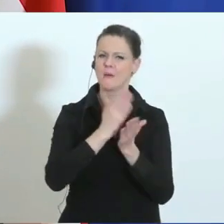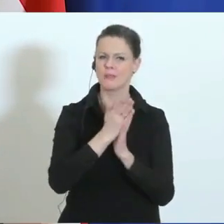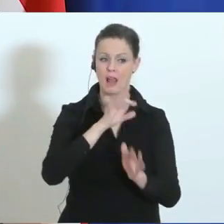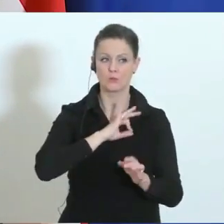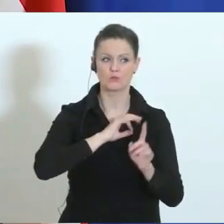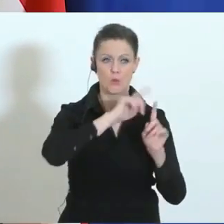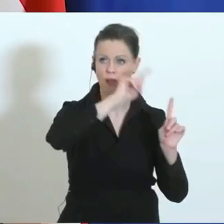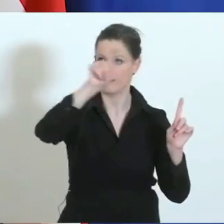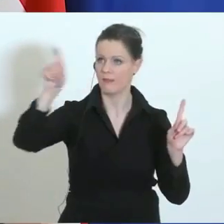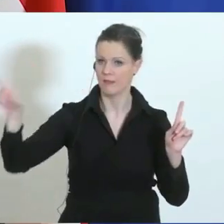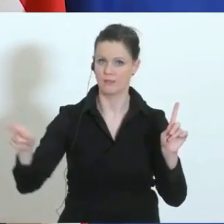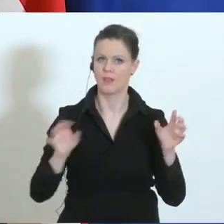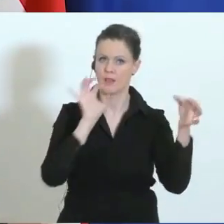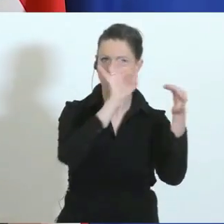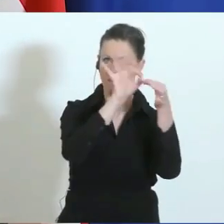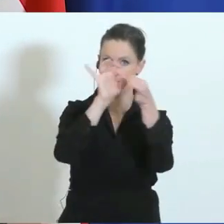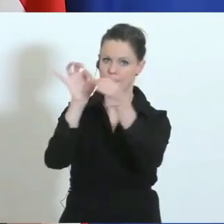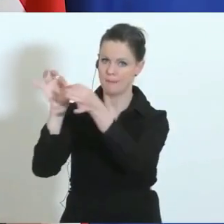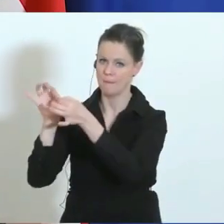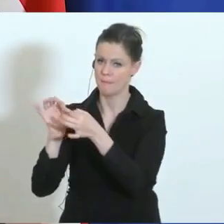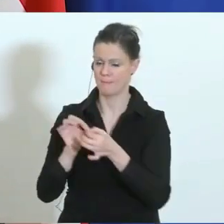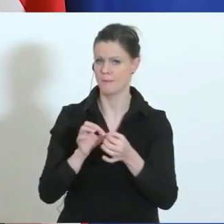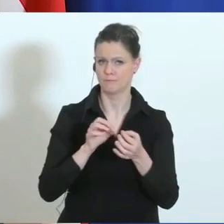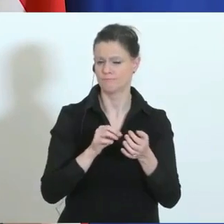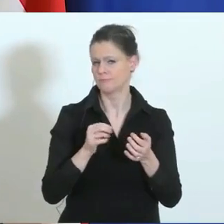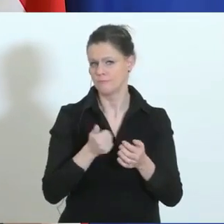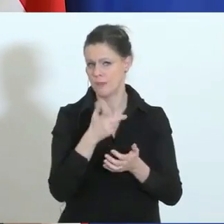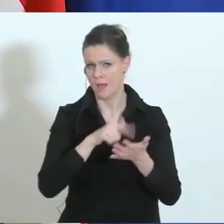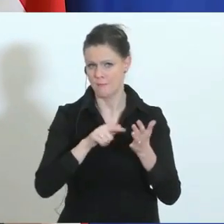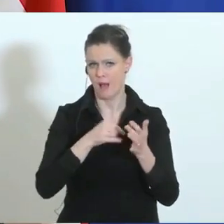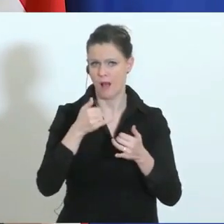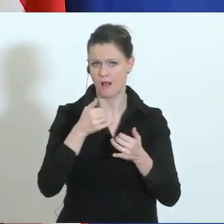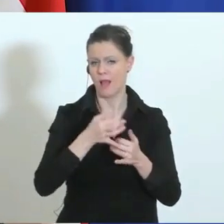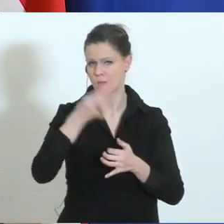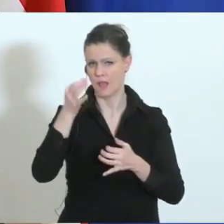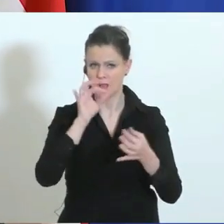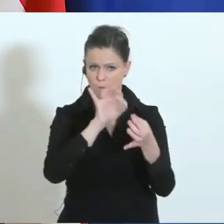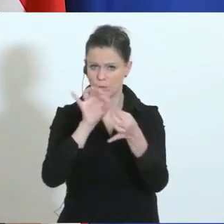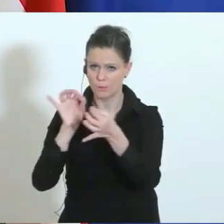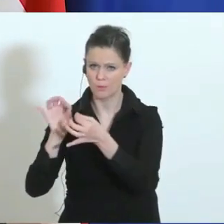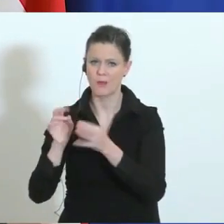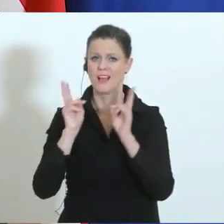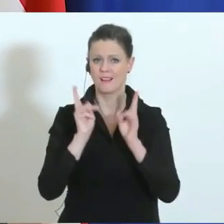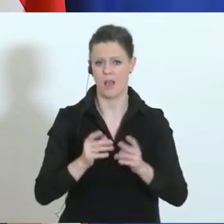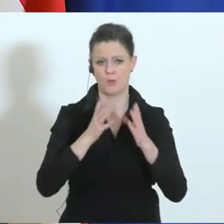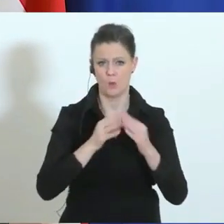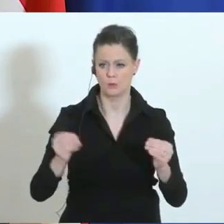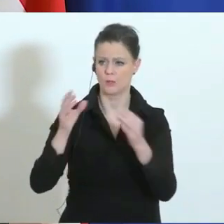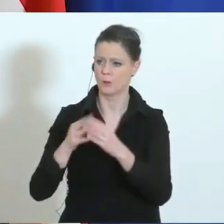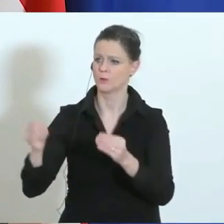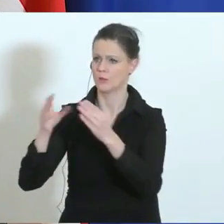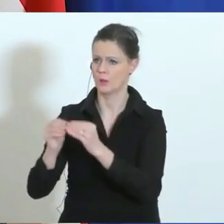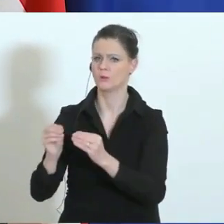täglich mehrfach in Verbindung, um genau solche Herausforderungen wie vorher beschrieben zu lösen. Die Bereitschaft ist gegeben.